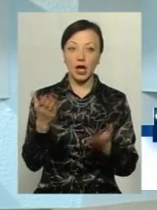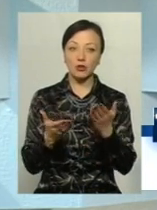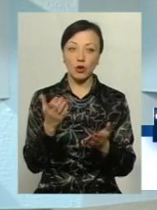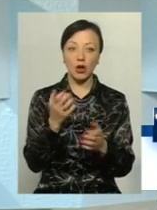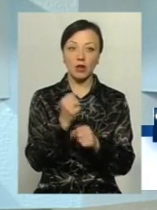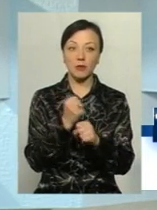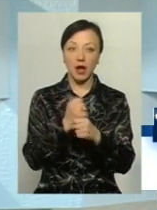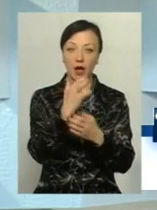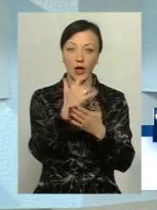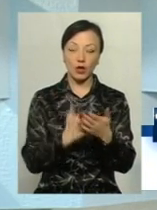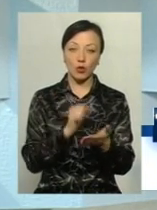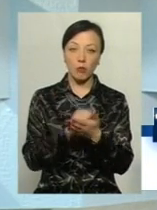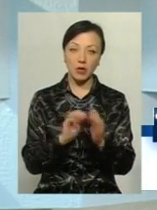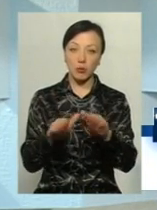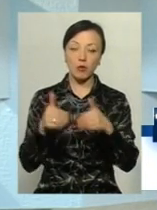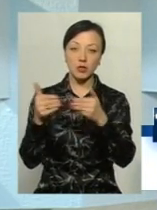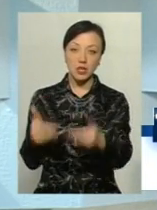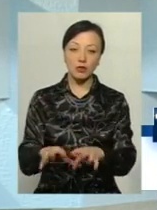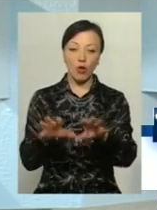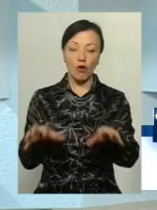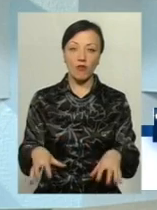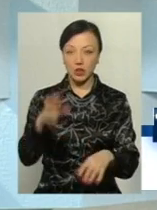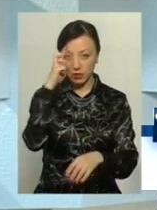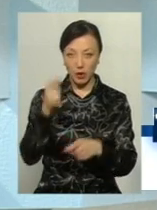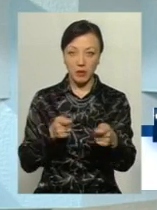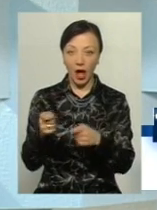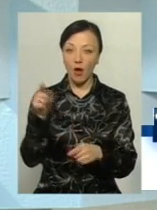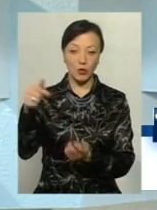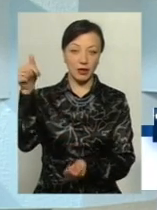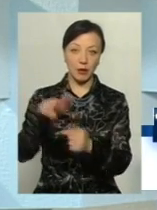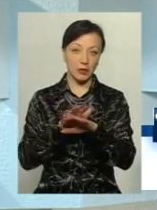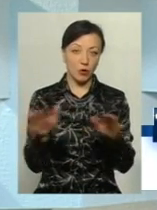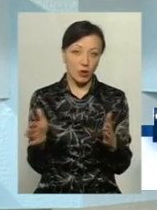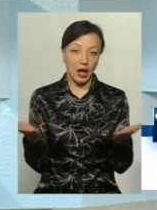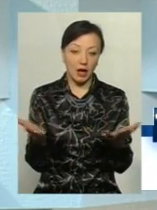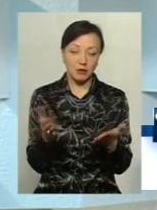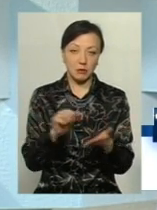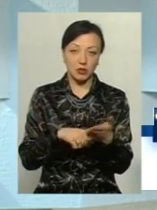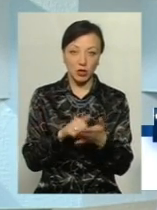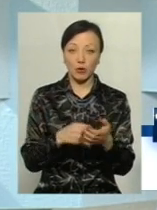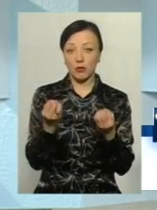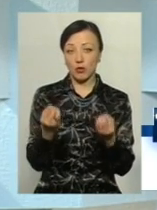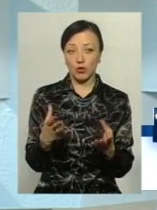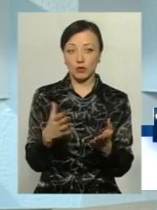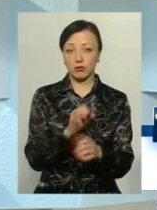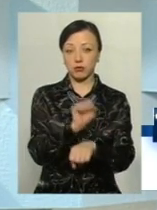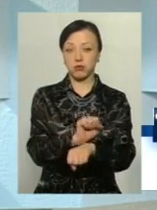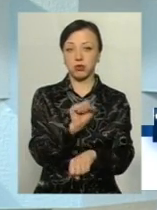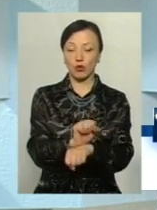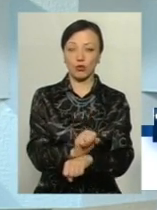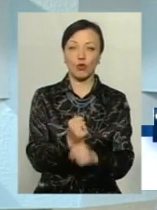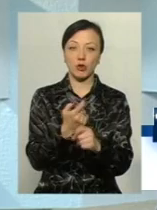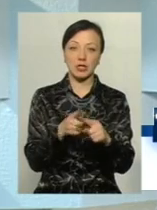наробляє пакети документів, пропозиції голові обласної державної адміністрації, але вони йому не підходять в силу якихось певних питань, він просто блокує роботу цієї